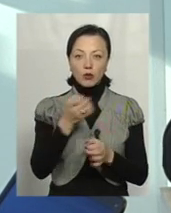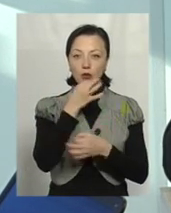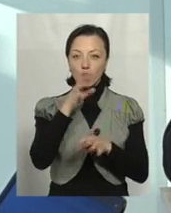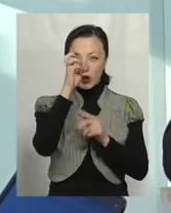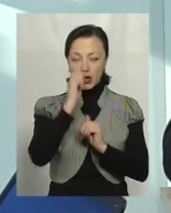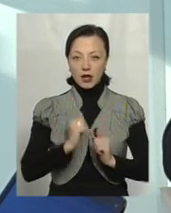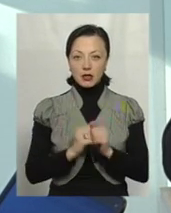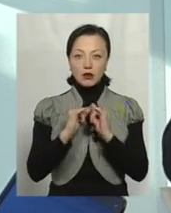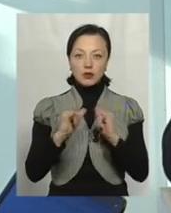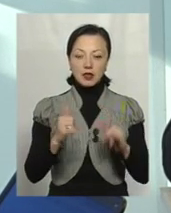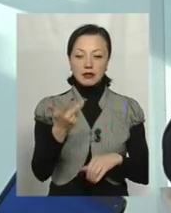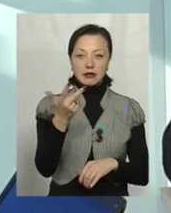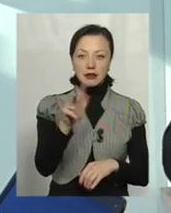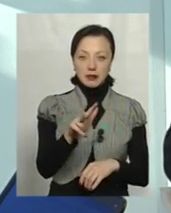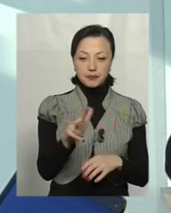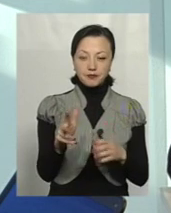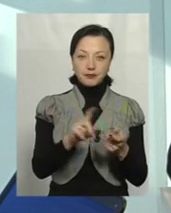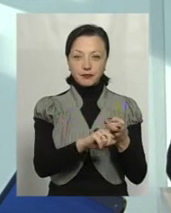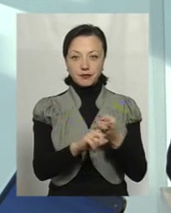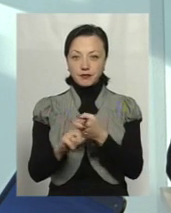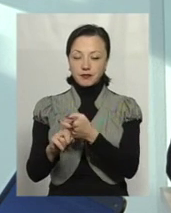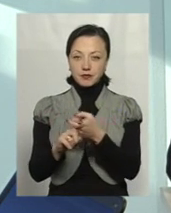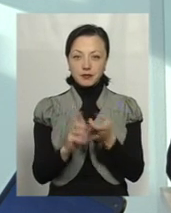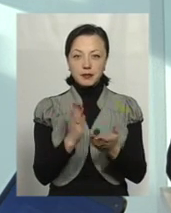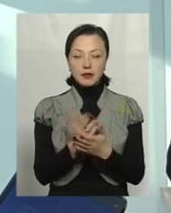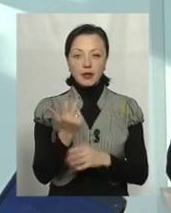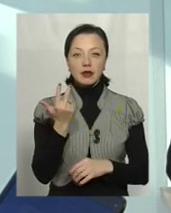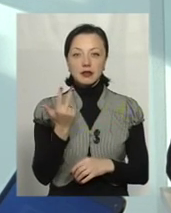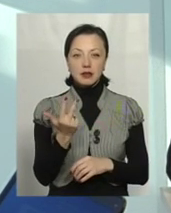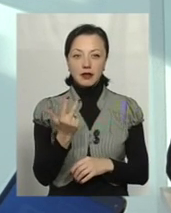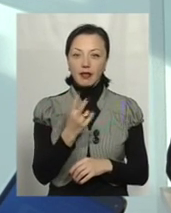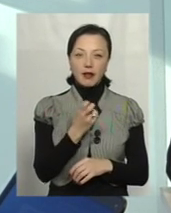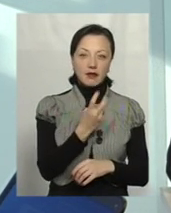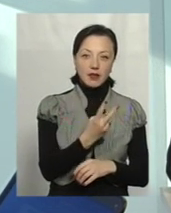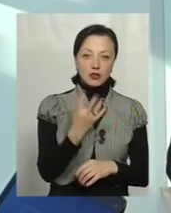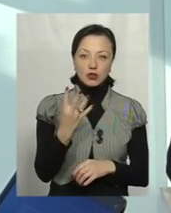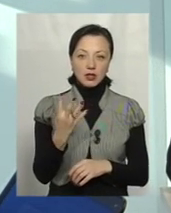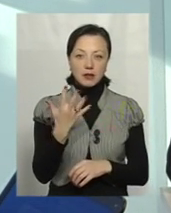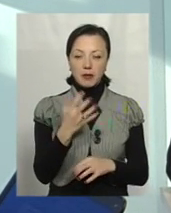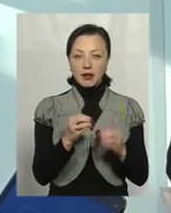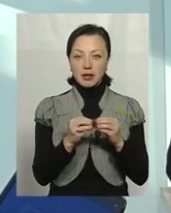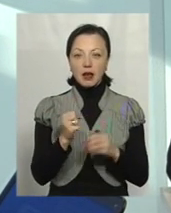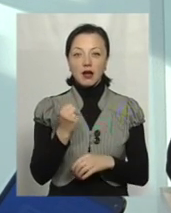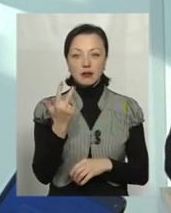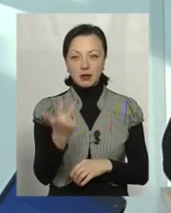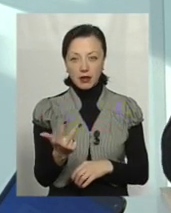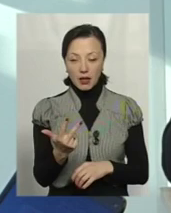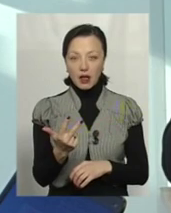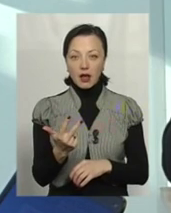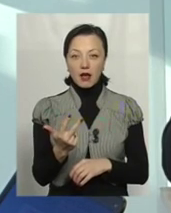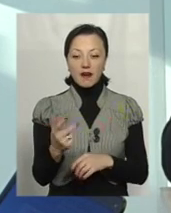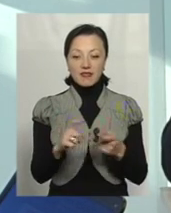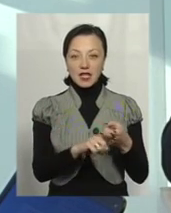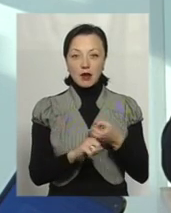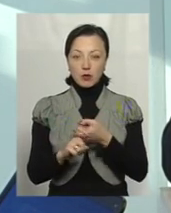взаємодії трьох функцій. Їх в природі є лише три. Не дві, не чотири, не п'яті, не десять, а три. Взаємодія